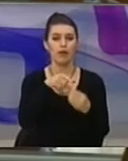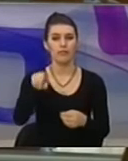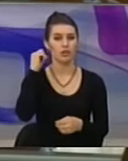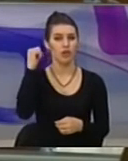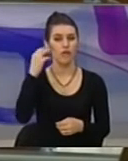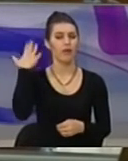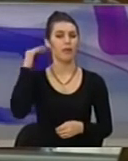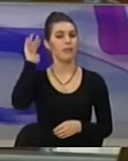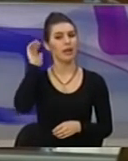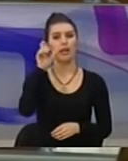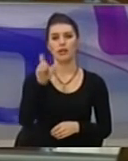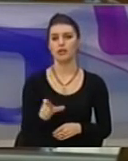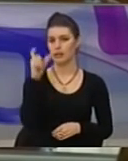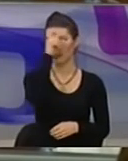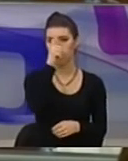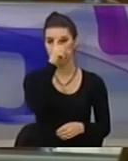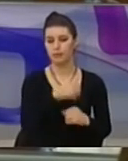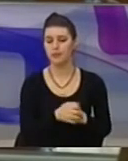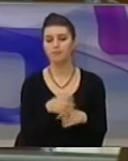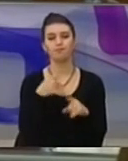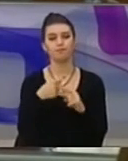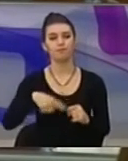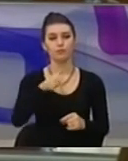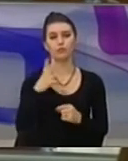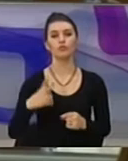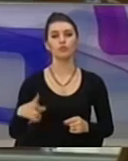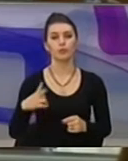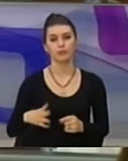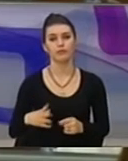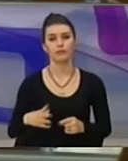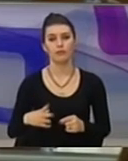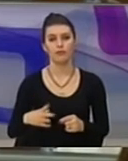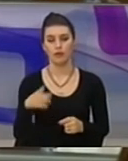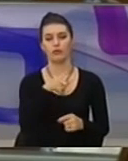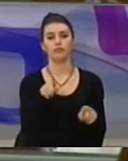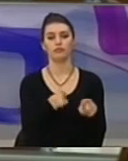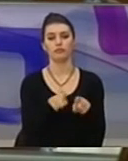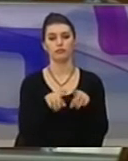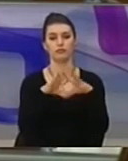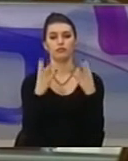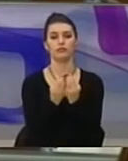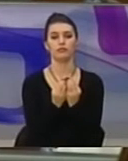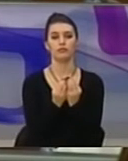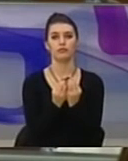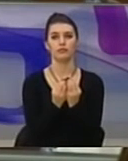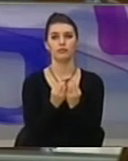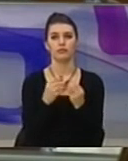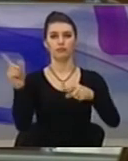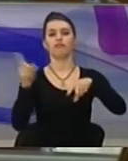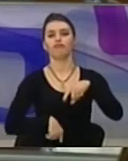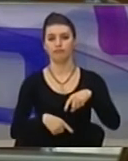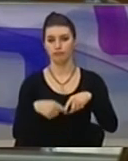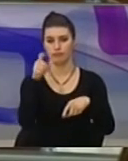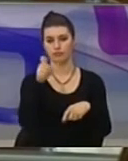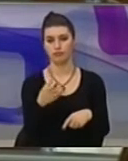sërbë dhe me të cilin një qytetar e larguat nga po ky kabinet qeveritar